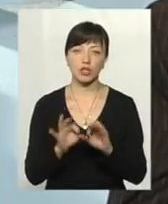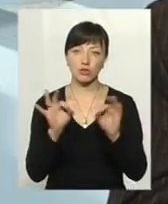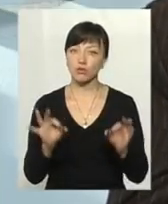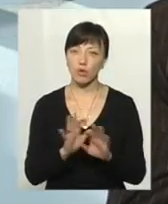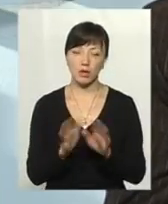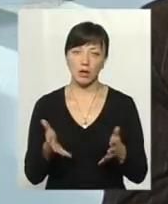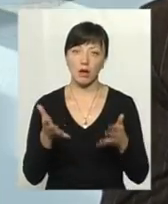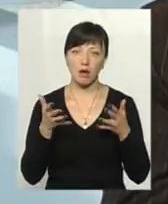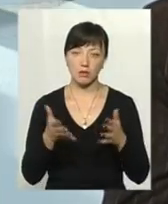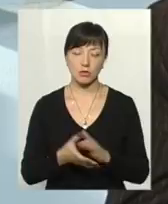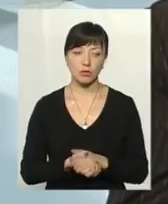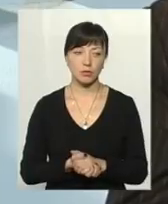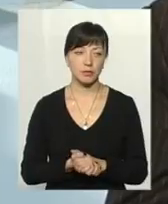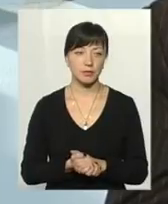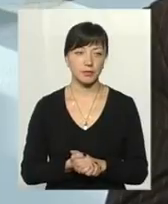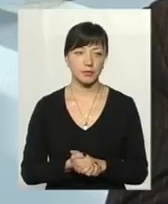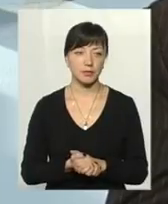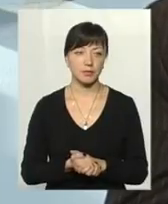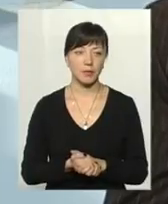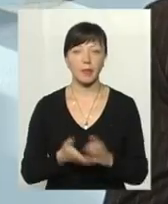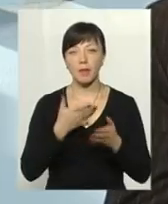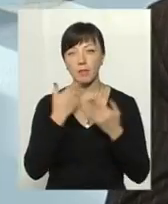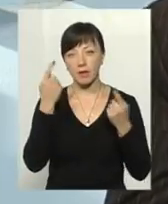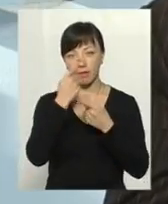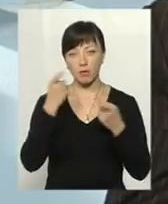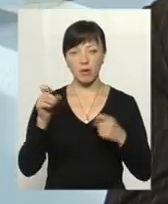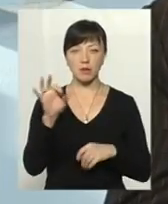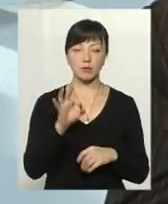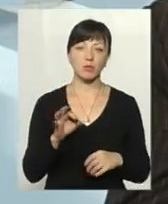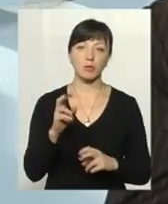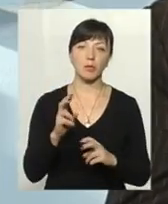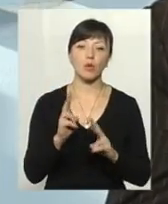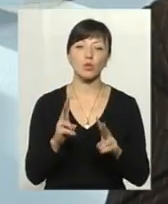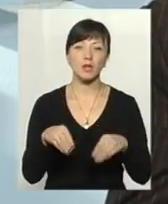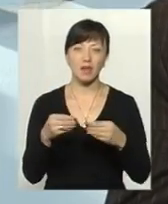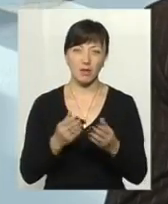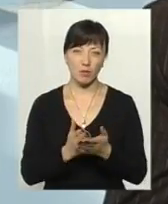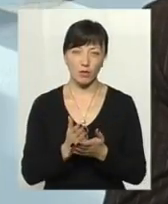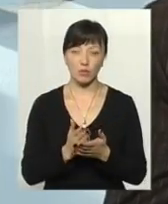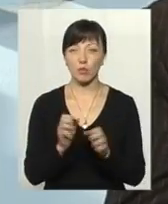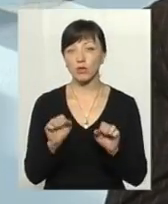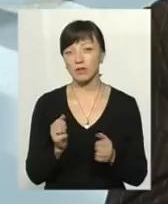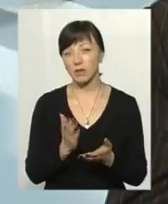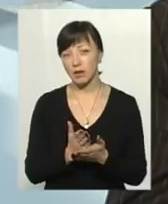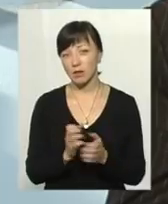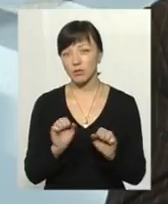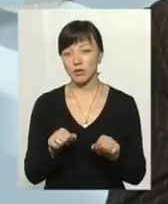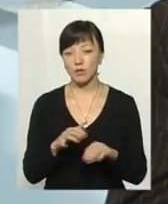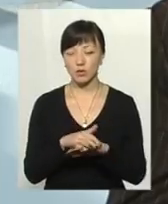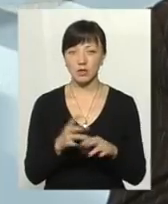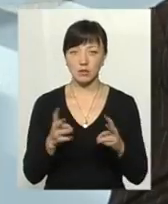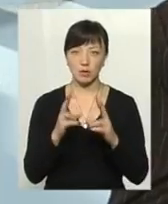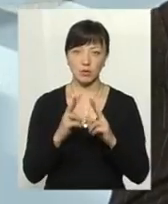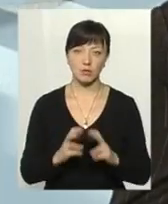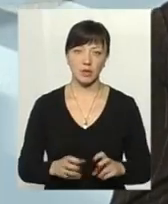не ясно, тобто, немає ще, можливо, сьогодні інформації з підприємства надавчих послуг. Можливо, і є, можливо, і розрахунки зроблені. Треба